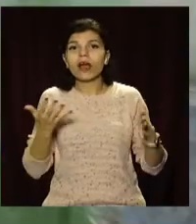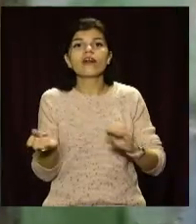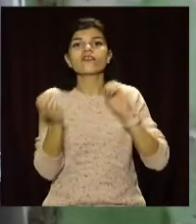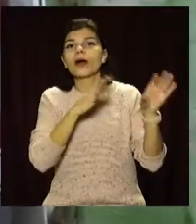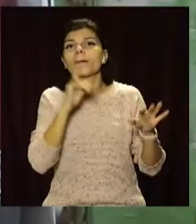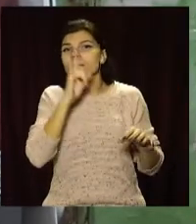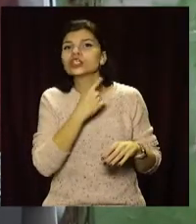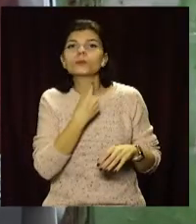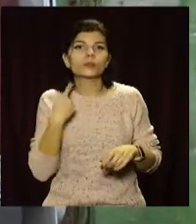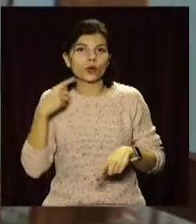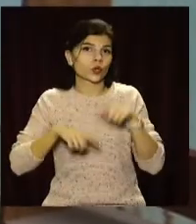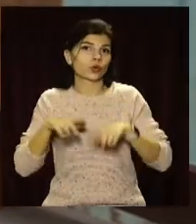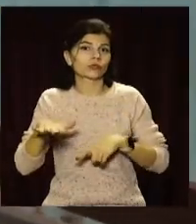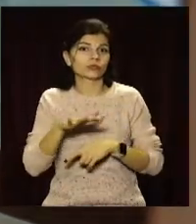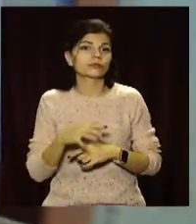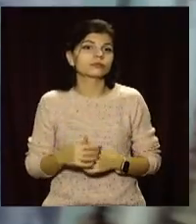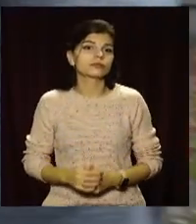малозабезпеченим родинам.